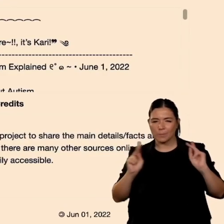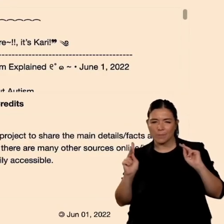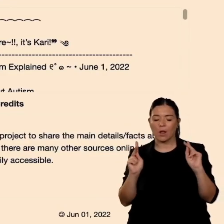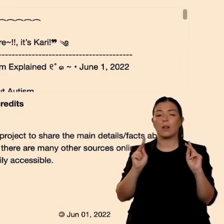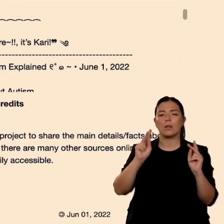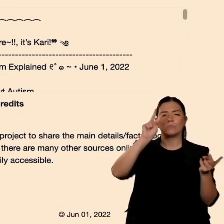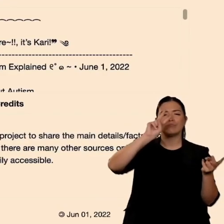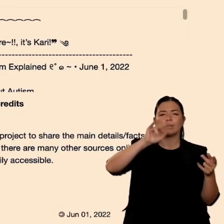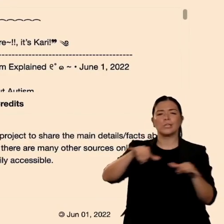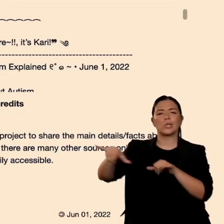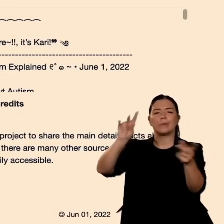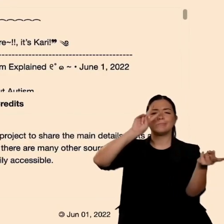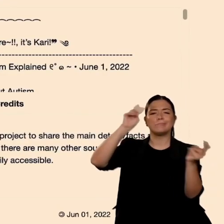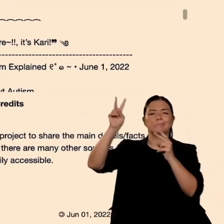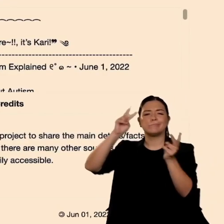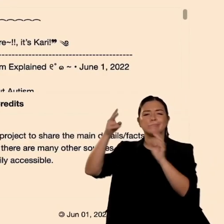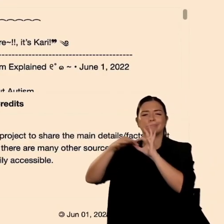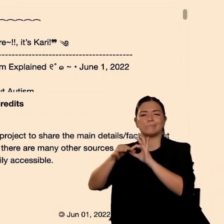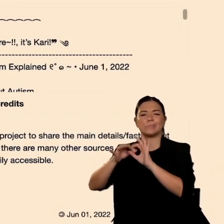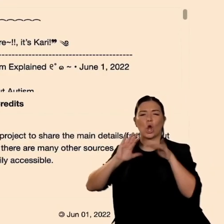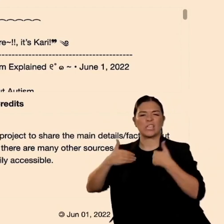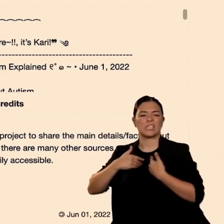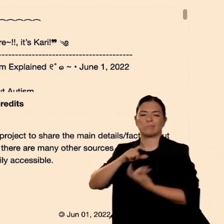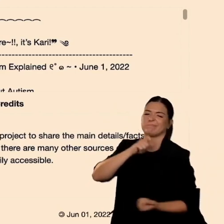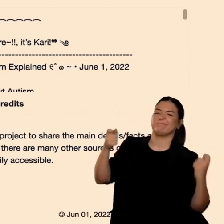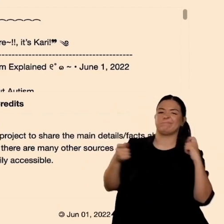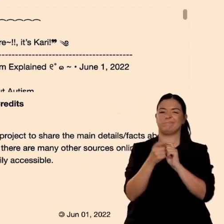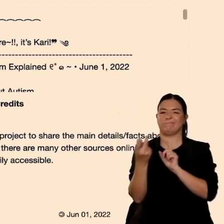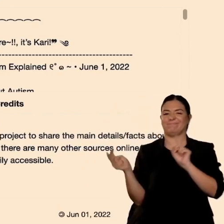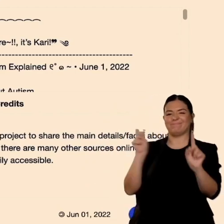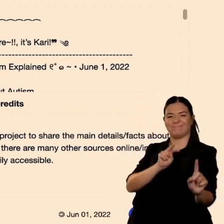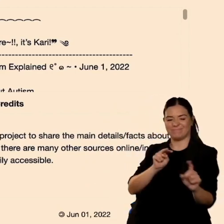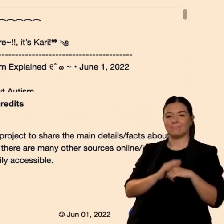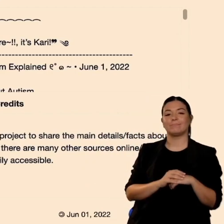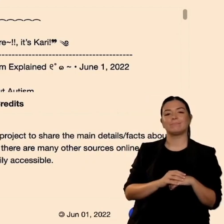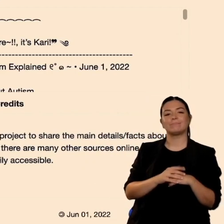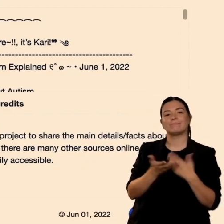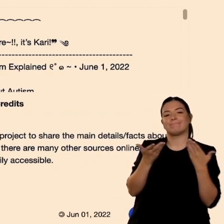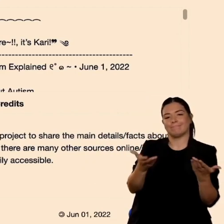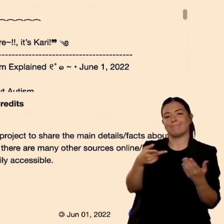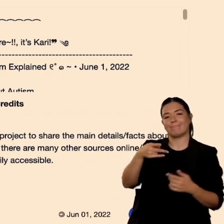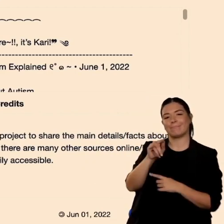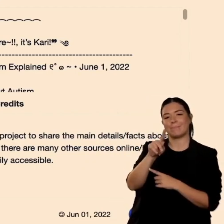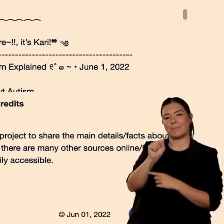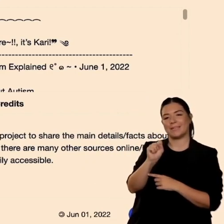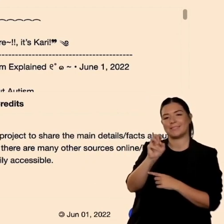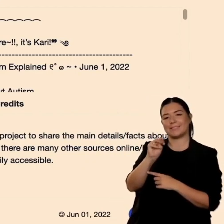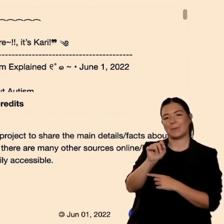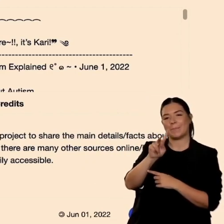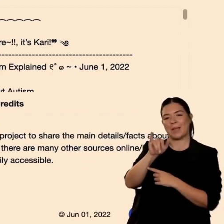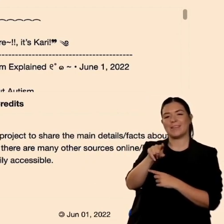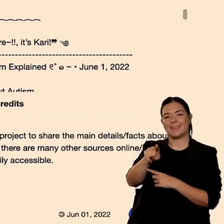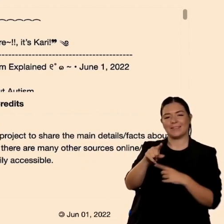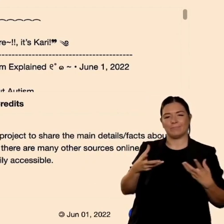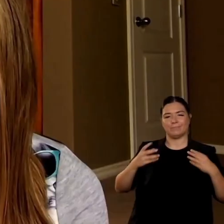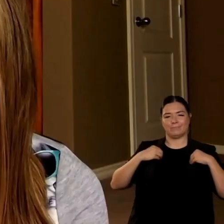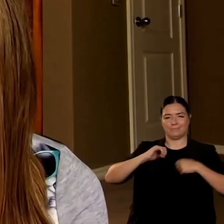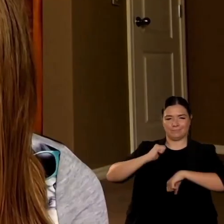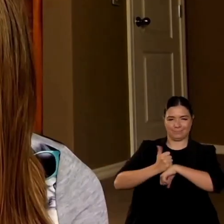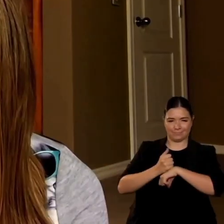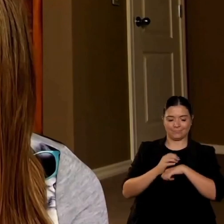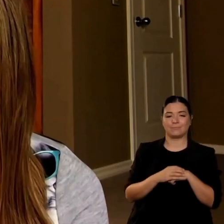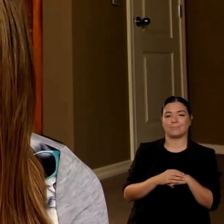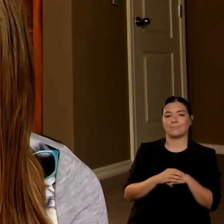accettazione dell'autismo implica che tutti coloro che hanno autismo possono condividere